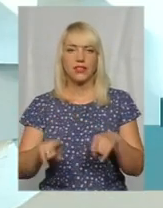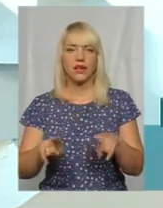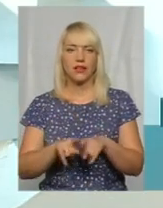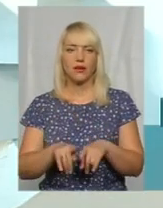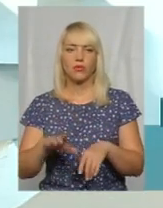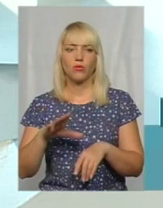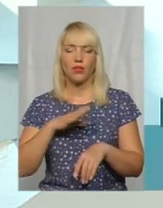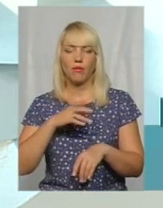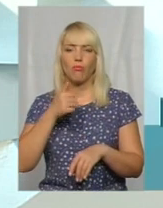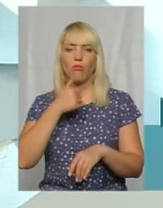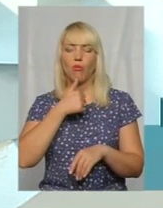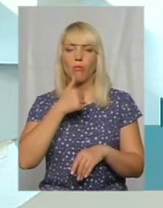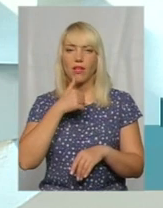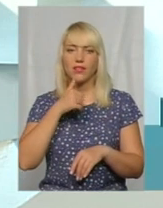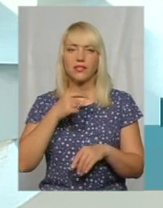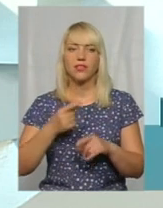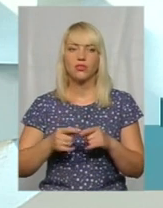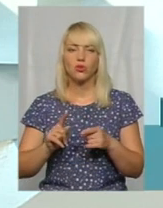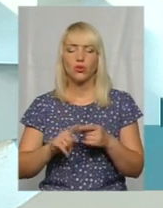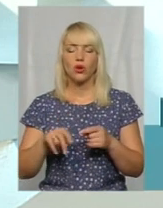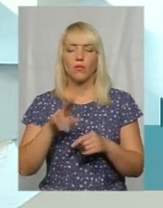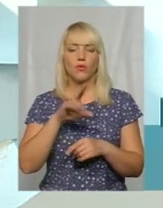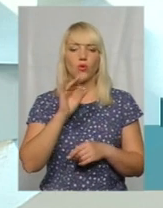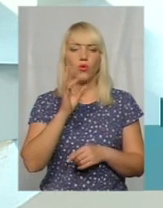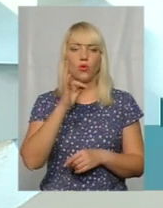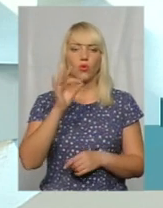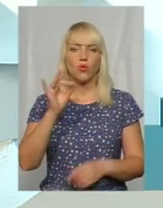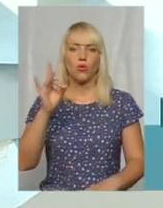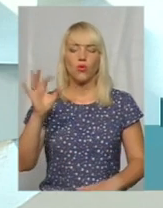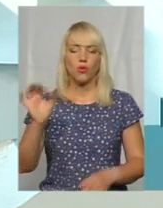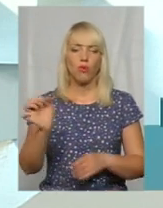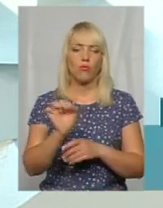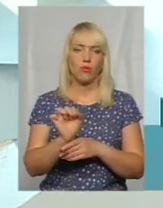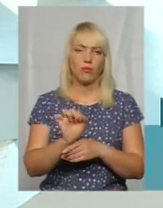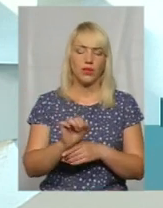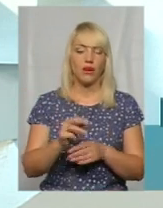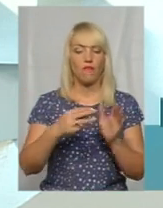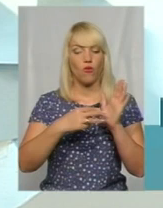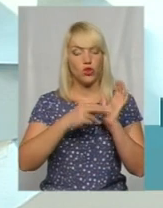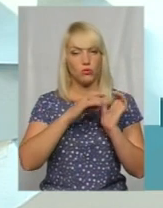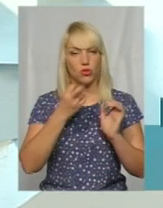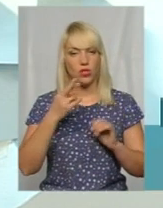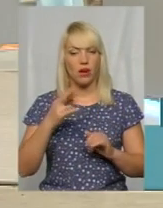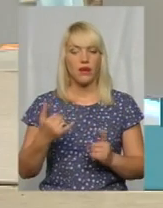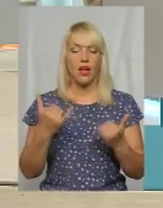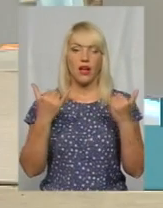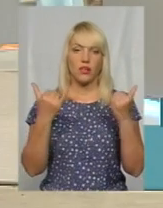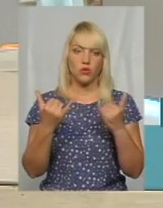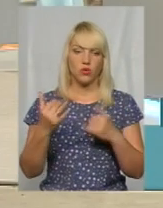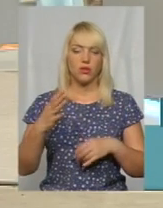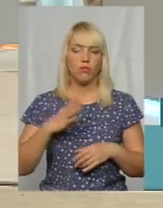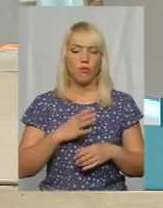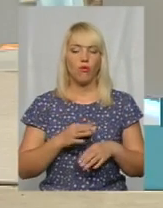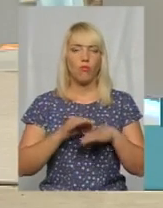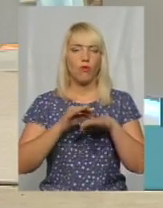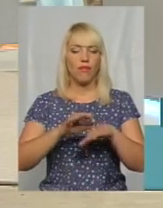апробація цього доноромобіля 8 червня. Сьогодні вже був проведений забір